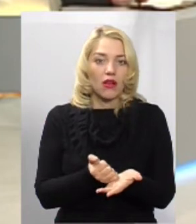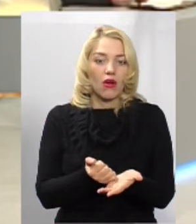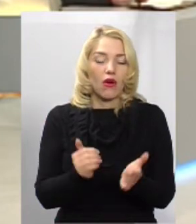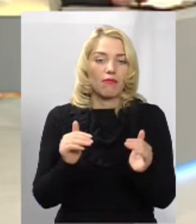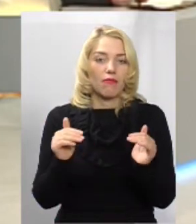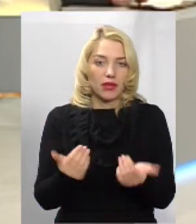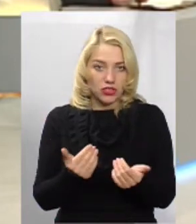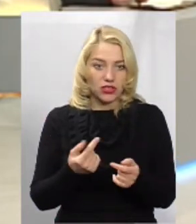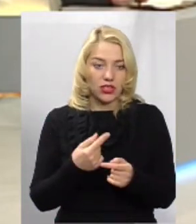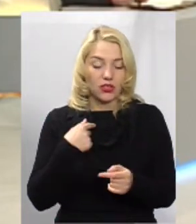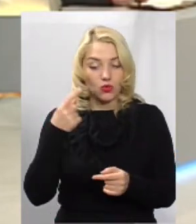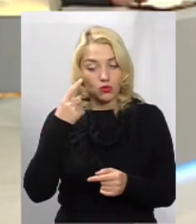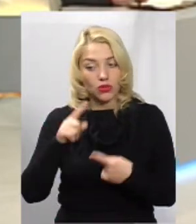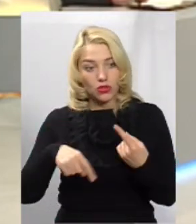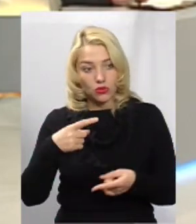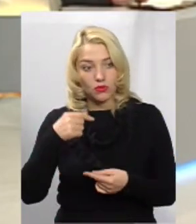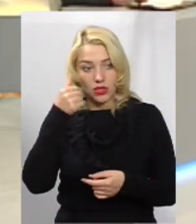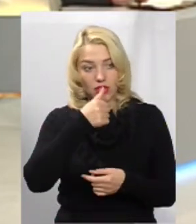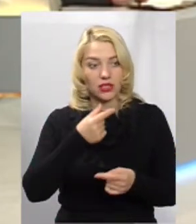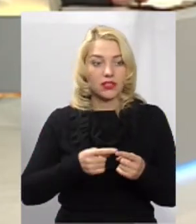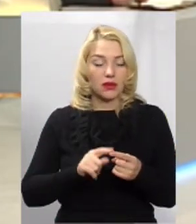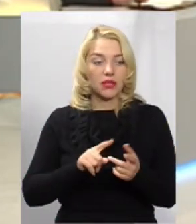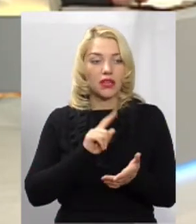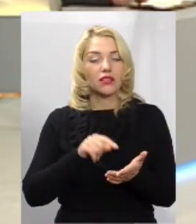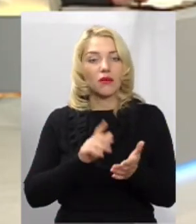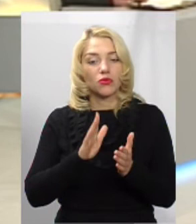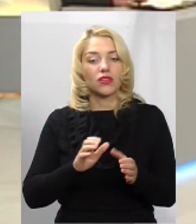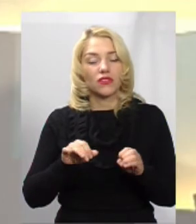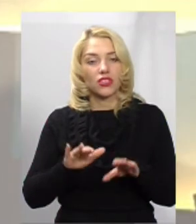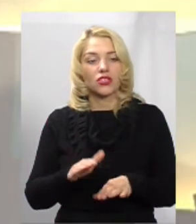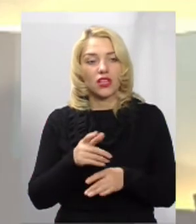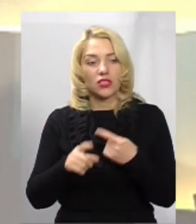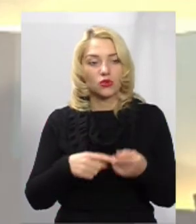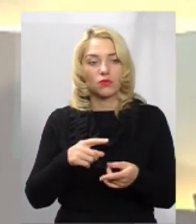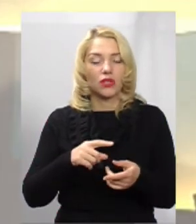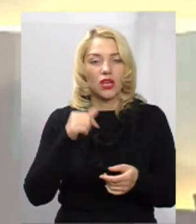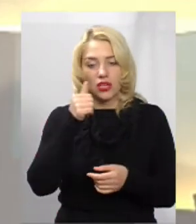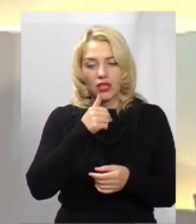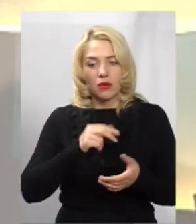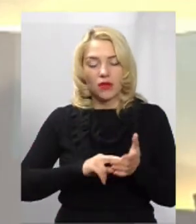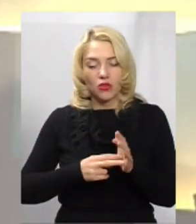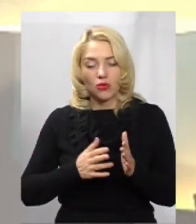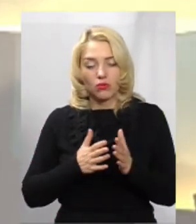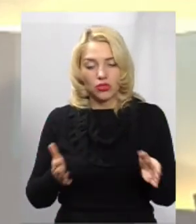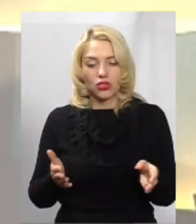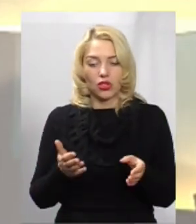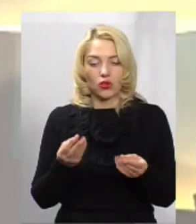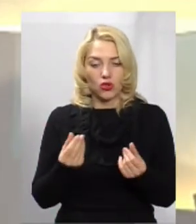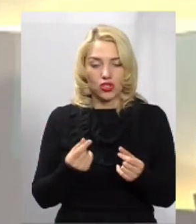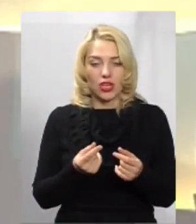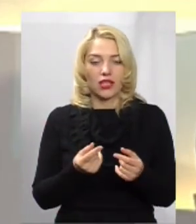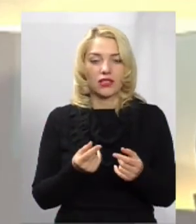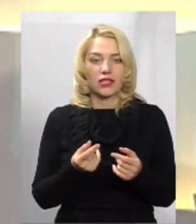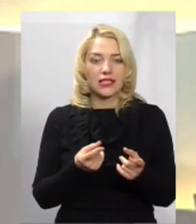Я думаю, що наступного року то питання буде вирішене. Наступний рік ми плануємо більше грошей залучити на поточний ремонт